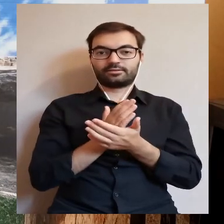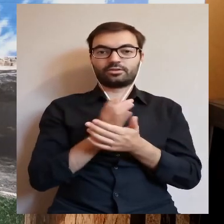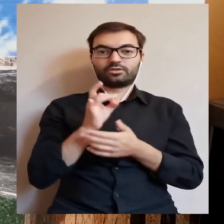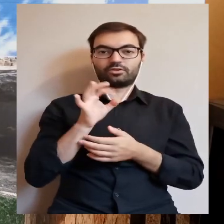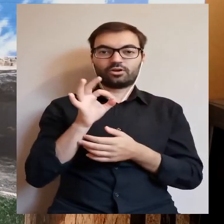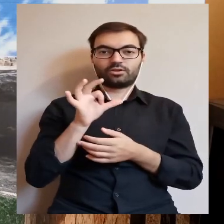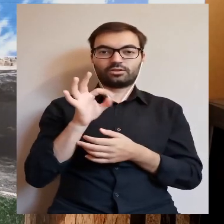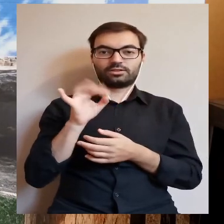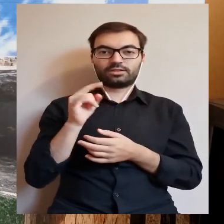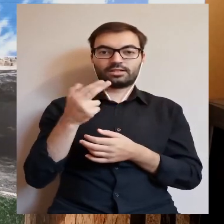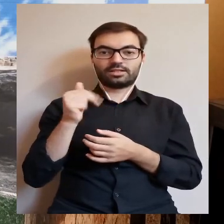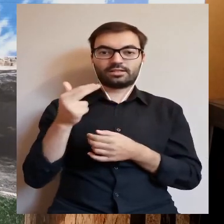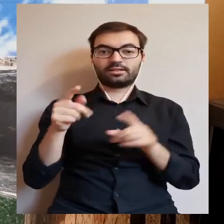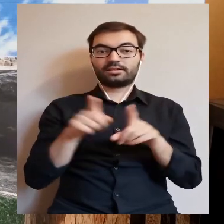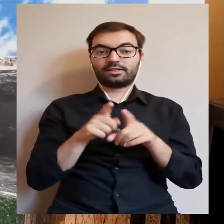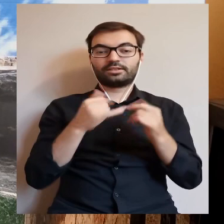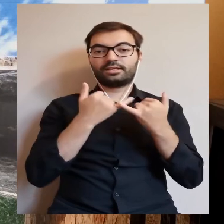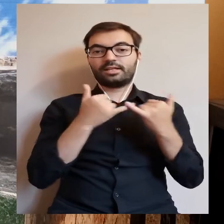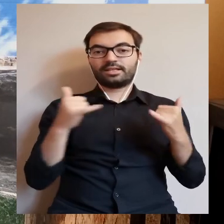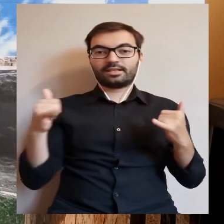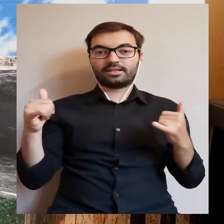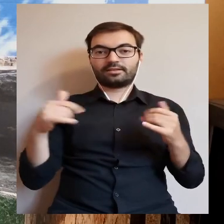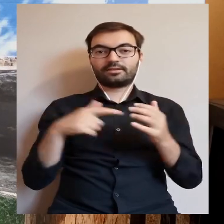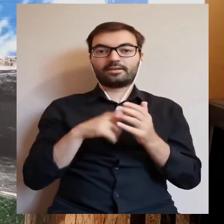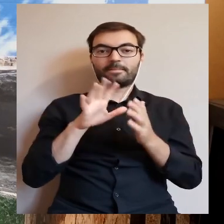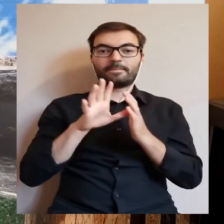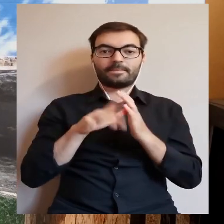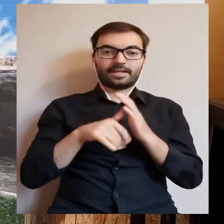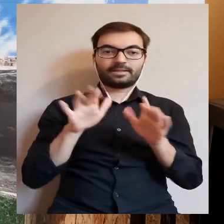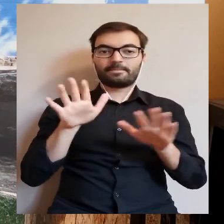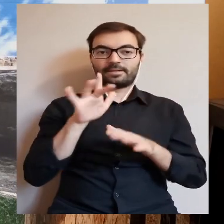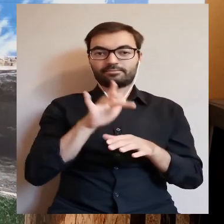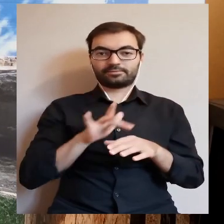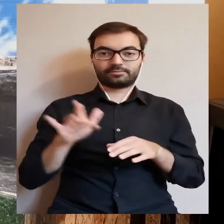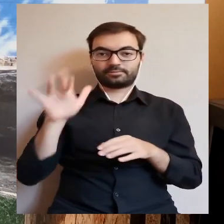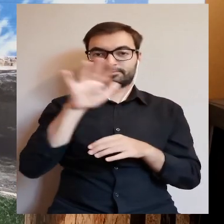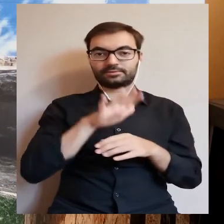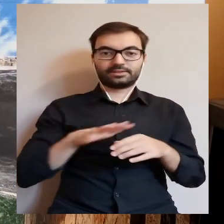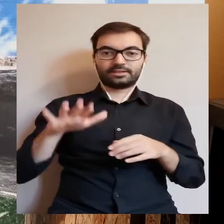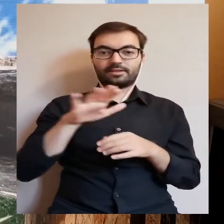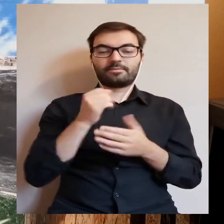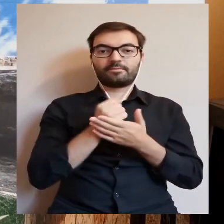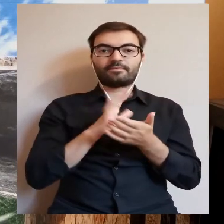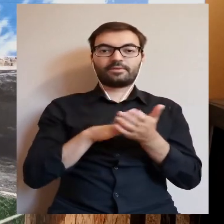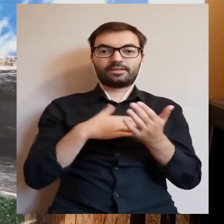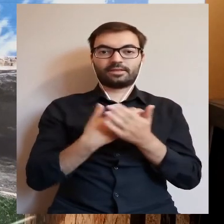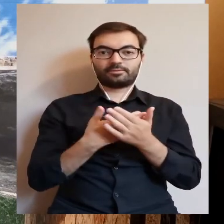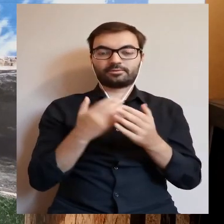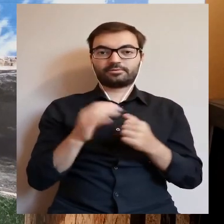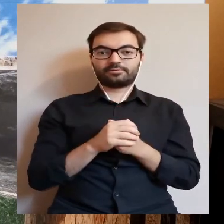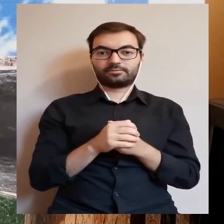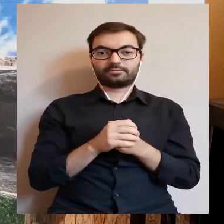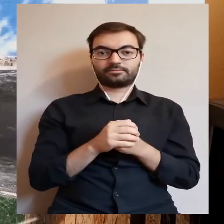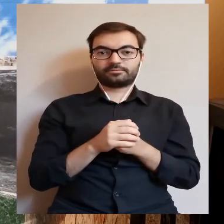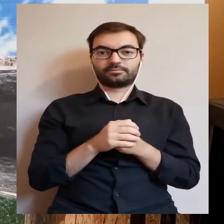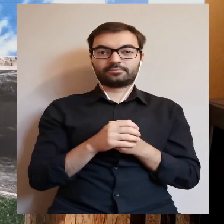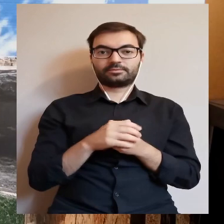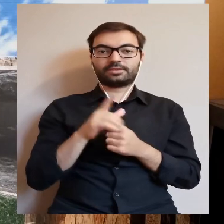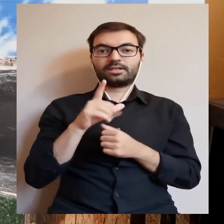związanym z Gostyninem, ale także z innymi miejscami na terenie tego powiatu, na przykład